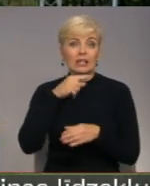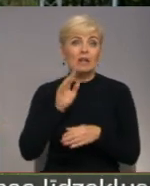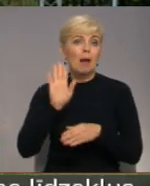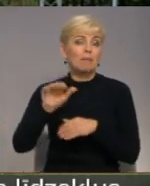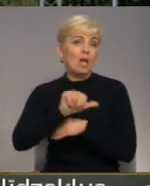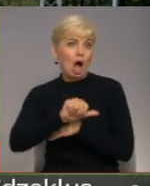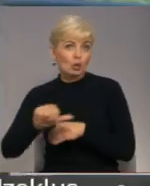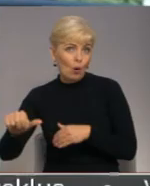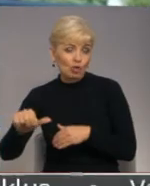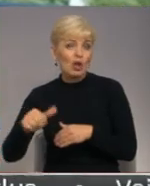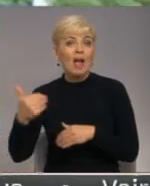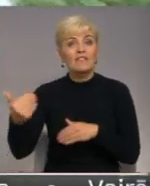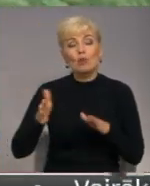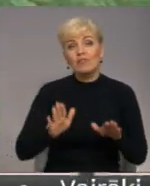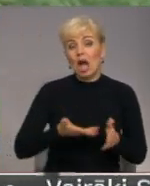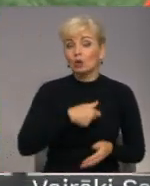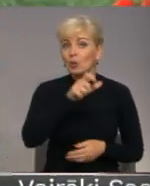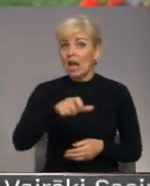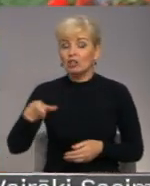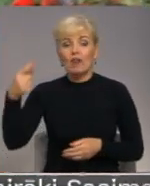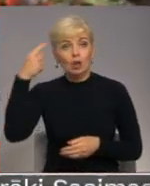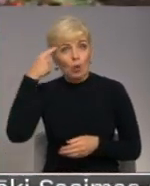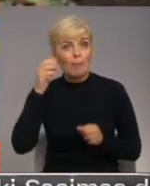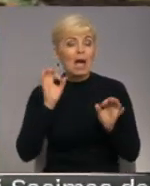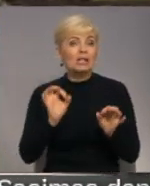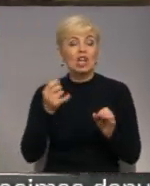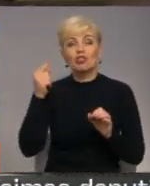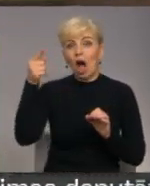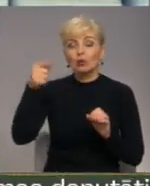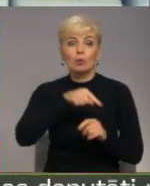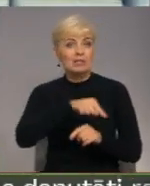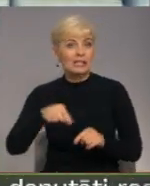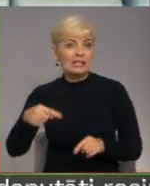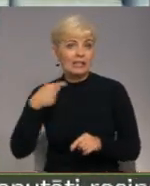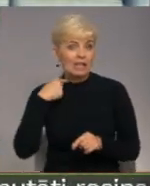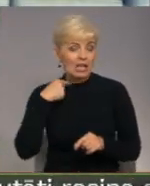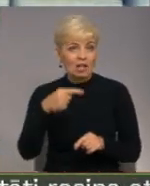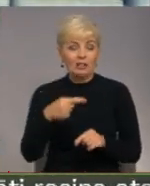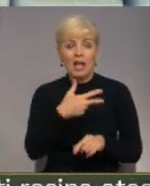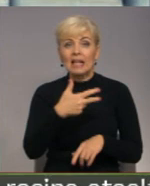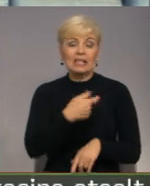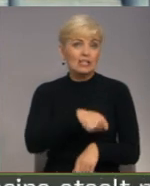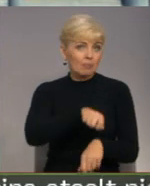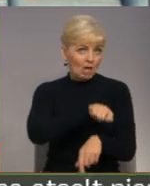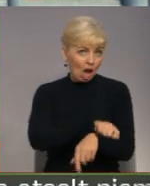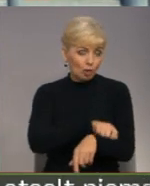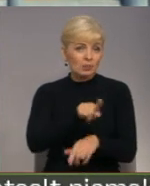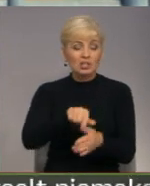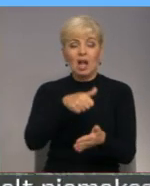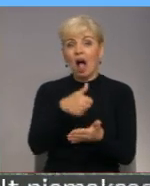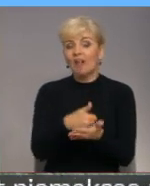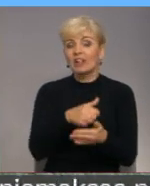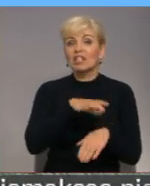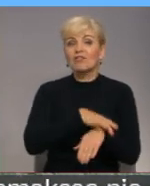pierobežā un pēc vietēju iedzīvotāju domām tieši attālums līdz Rīgai, kas ir teju 300 kilometri, ir galvenais